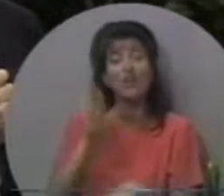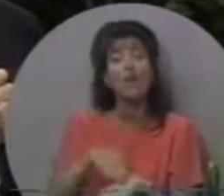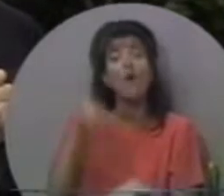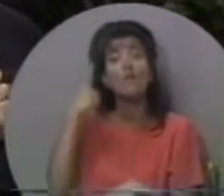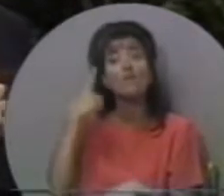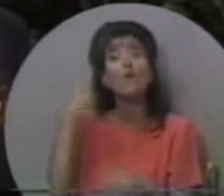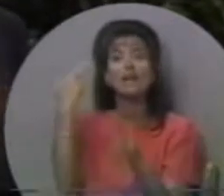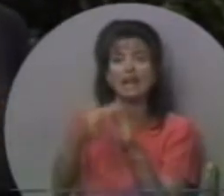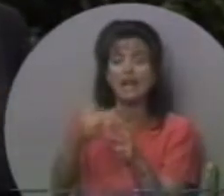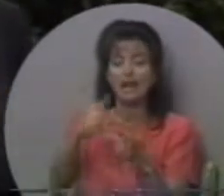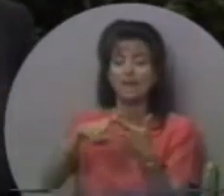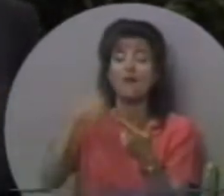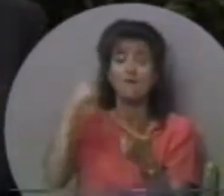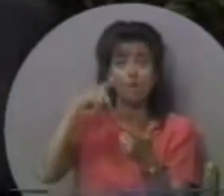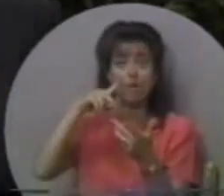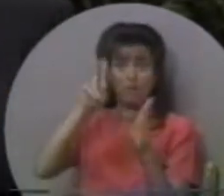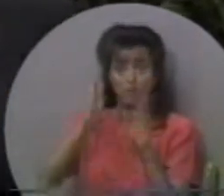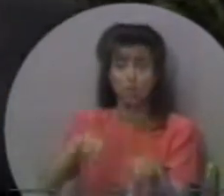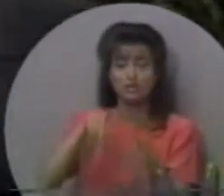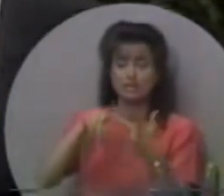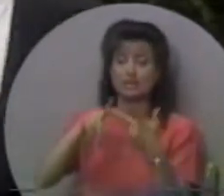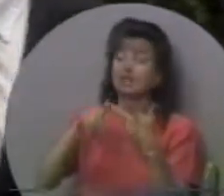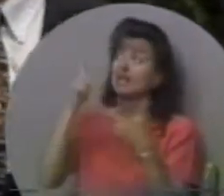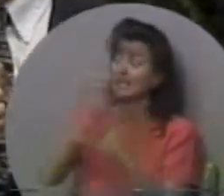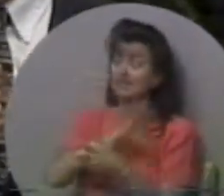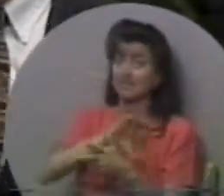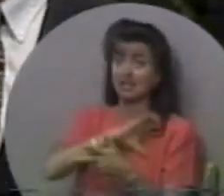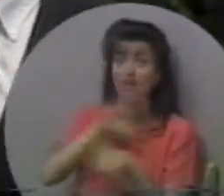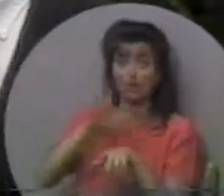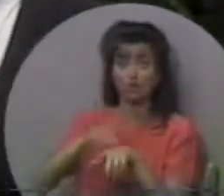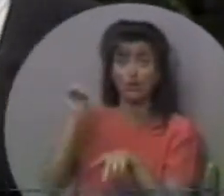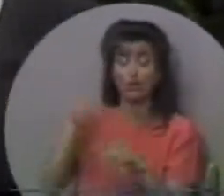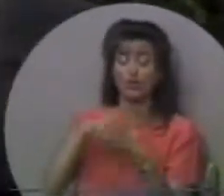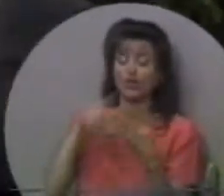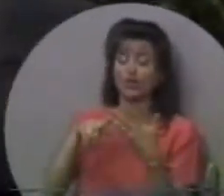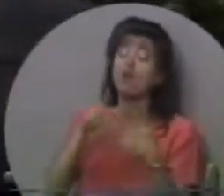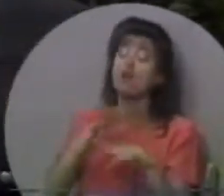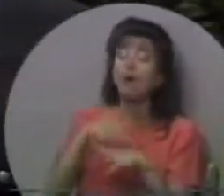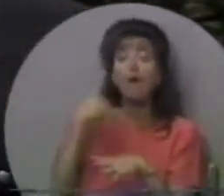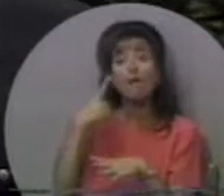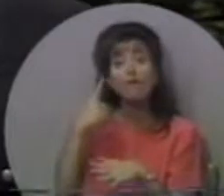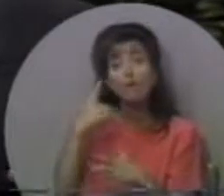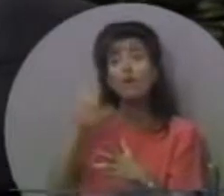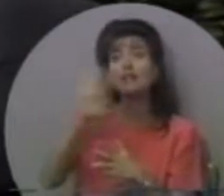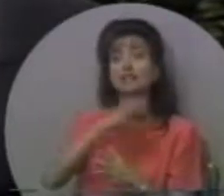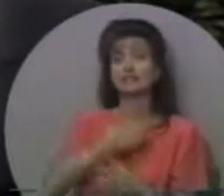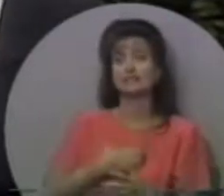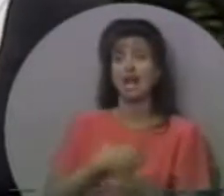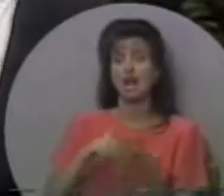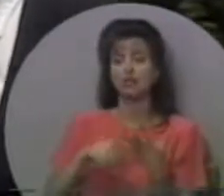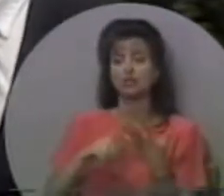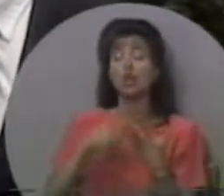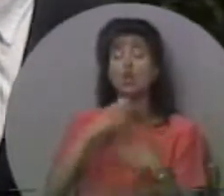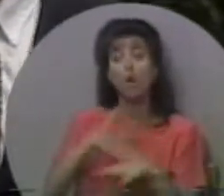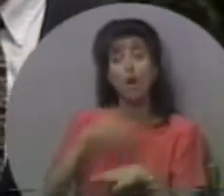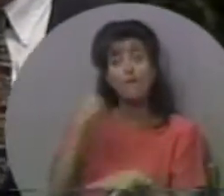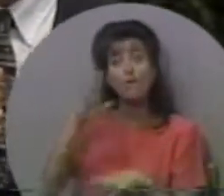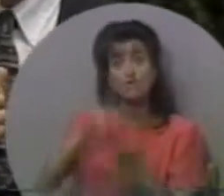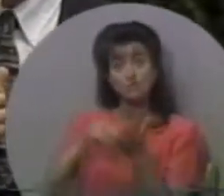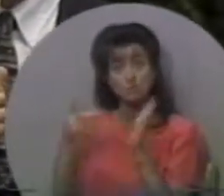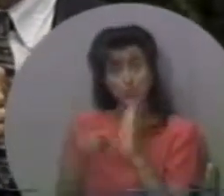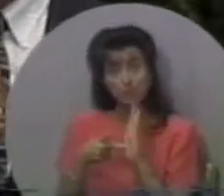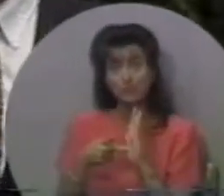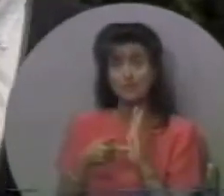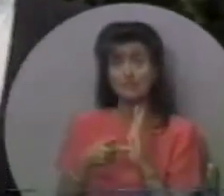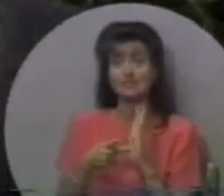Божий поклок, це поклок до імені, це поклок до особи, це поклок до характера, це поклок до Його бажань, це